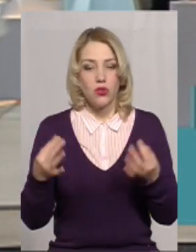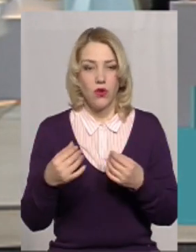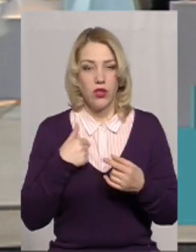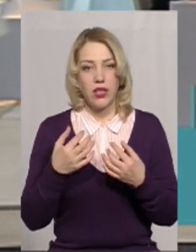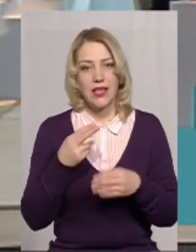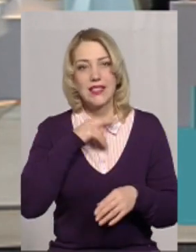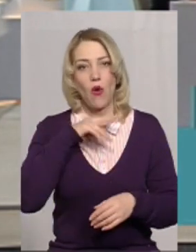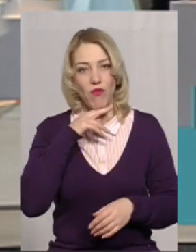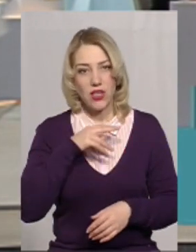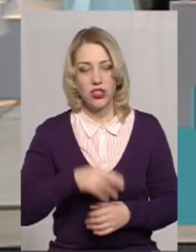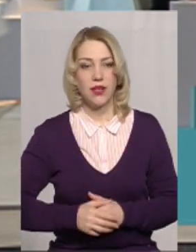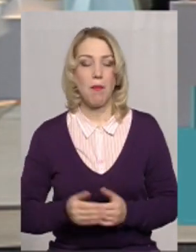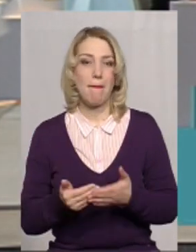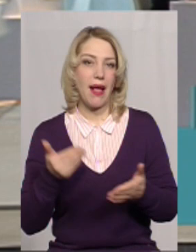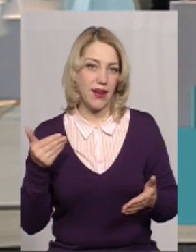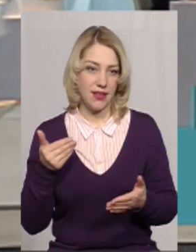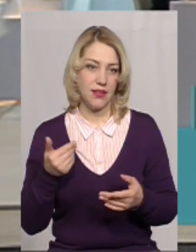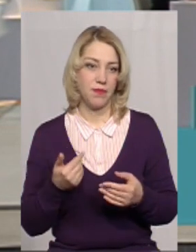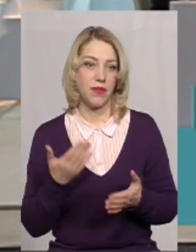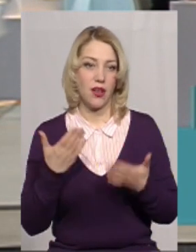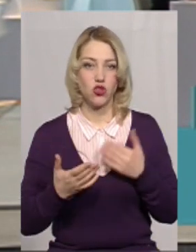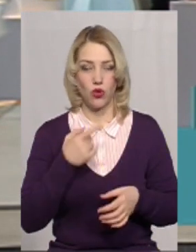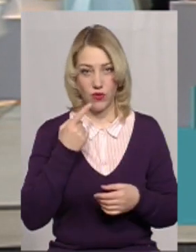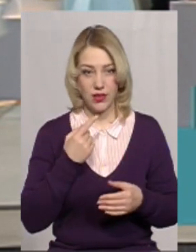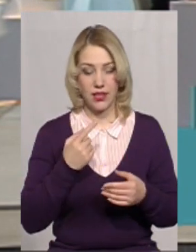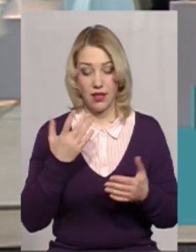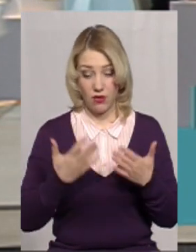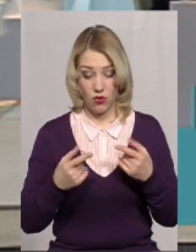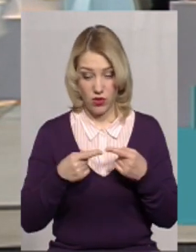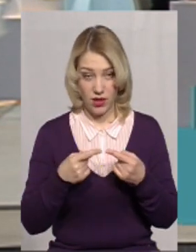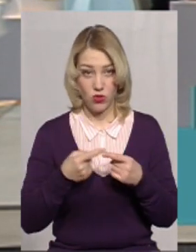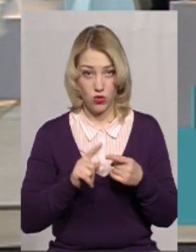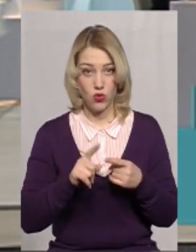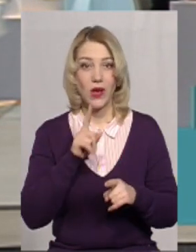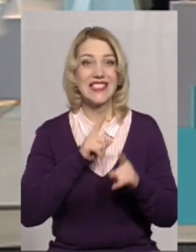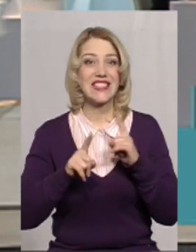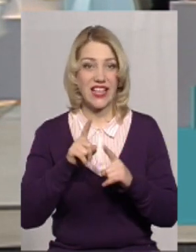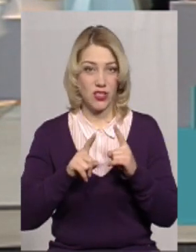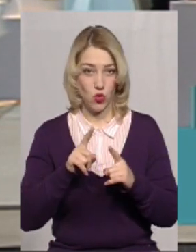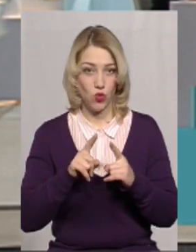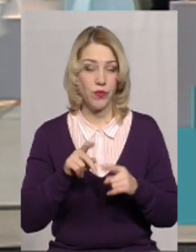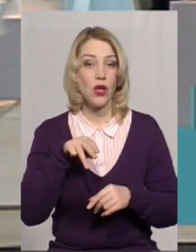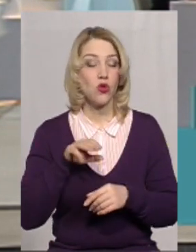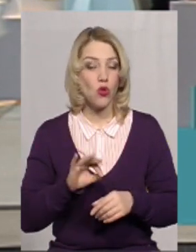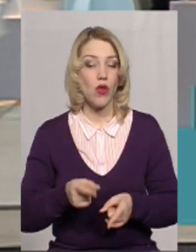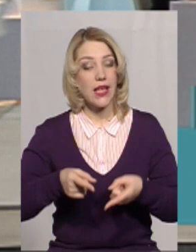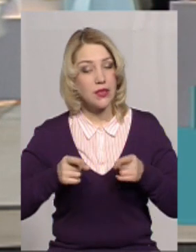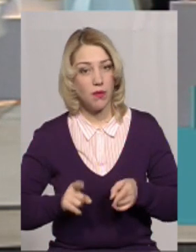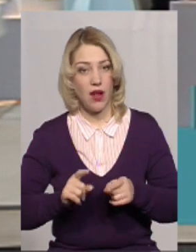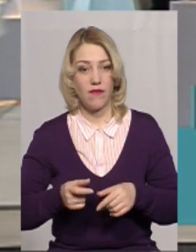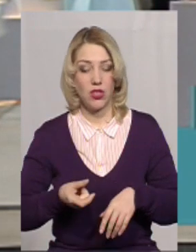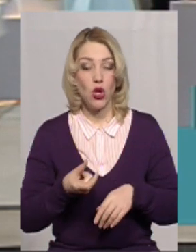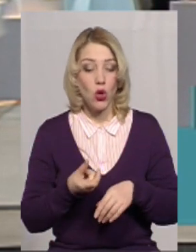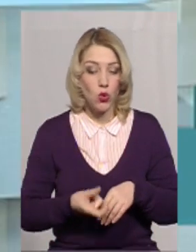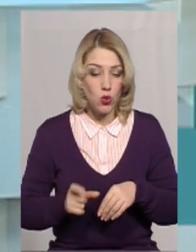Одно річ. Прошу. Перед, якщо говорити конкретно про цю сесію, то насправді дуже